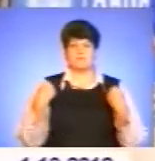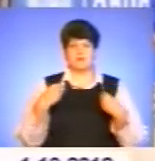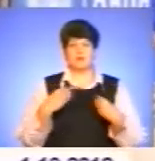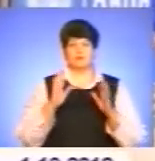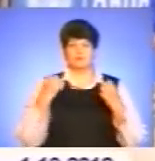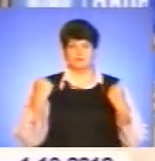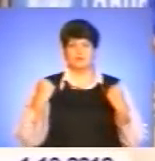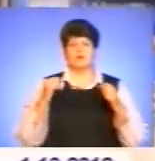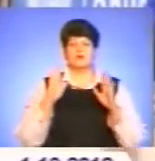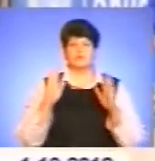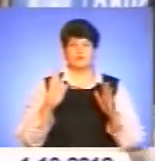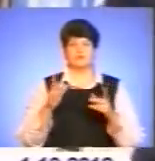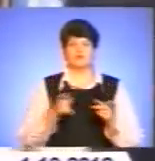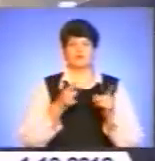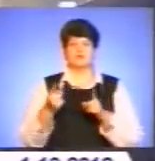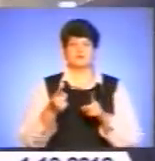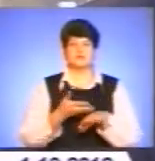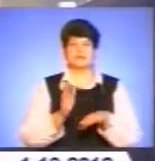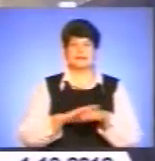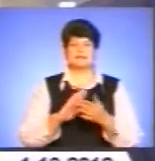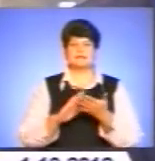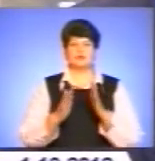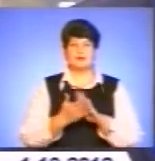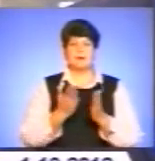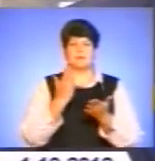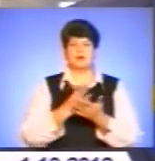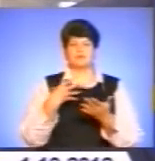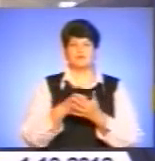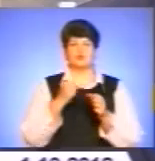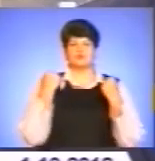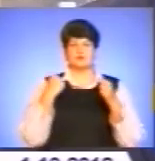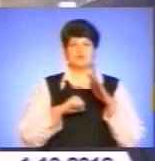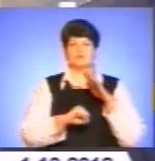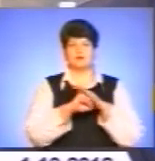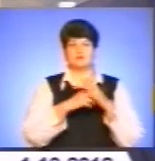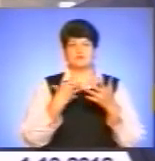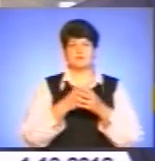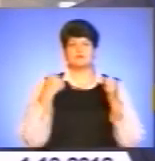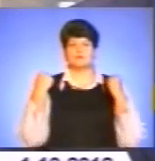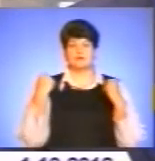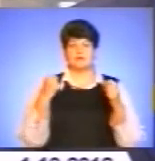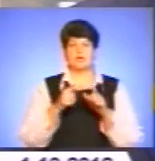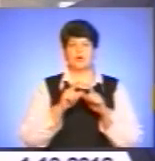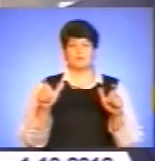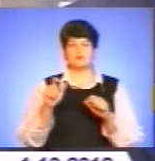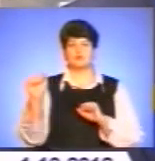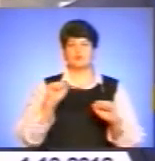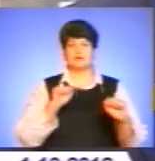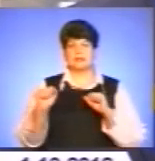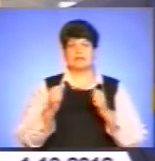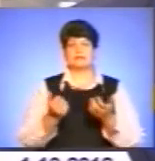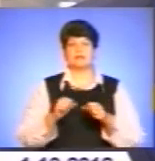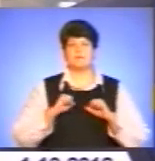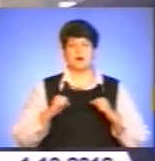переможцем з найскладніших ситуацій. Ми маємо свою спортивну базу, маємо свій спортивний комплекс управління, який намагаємося